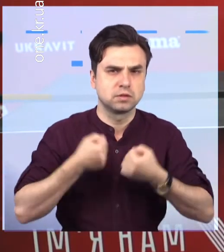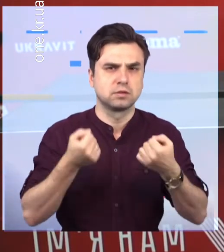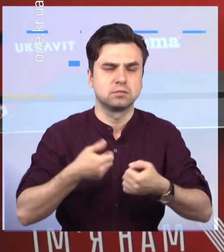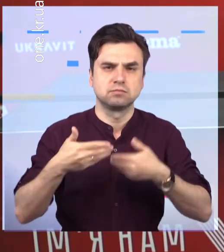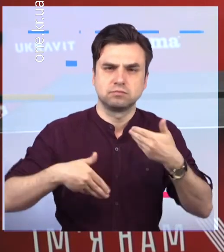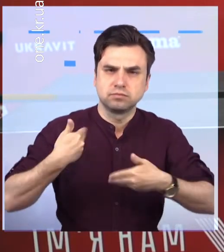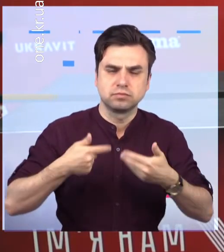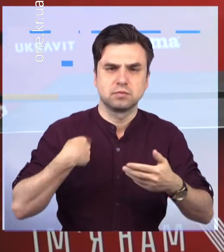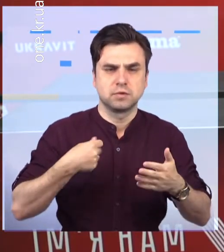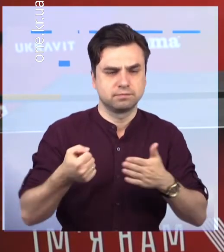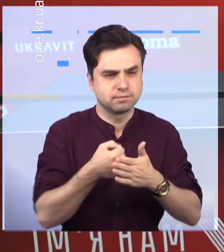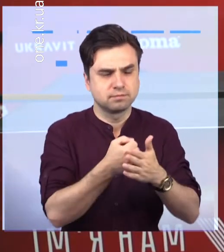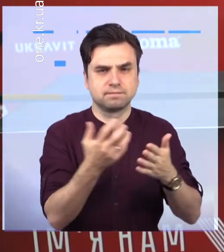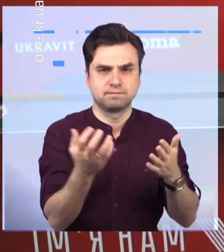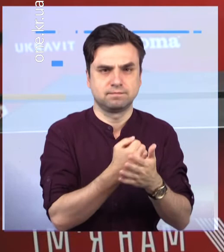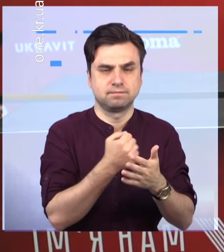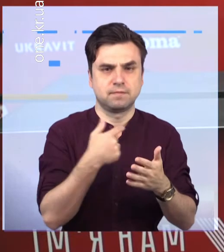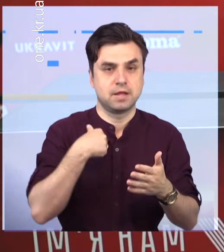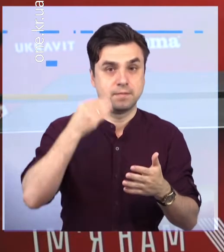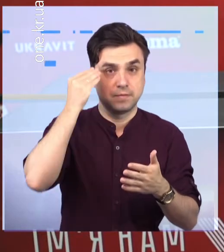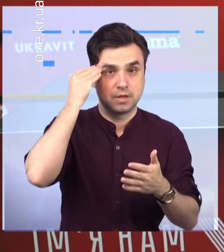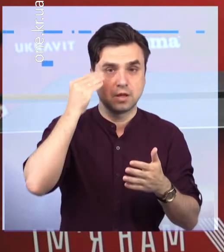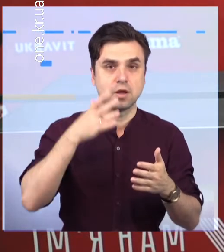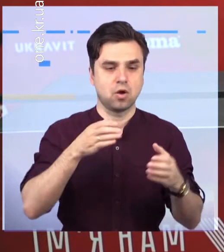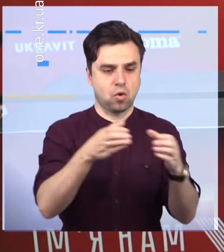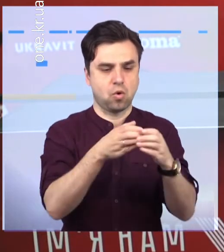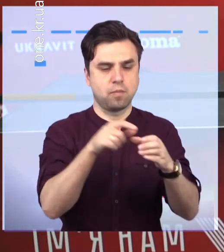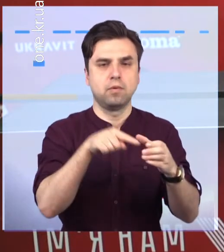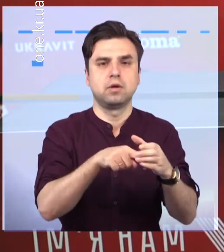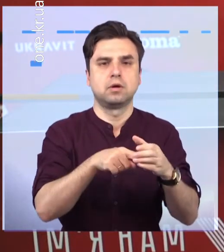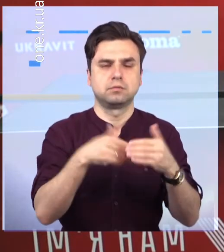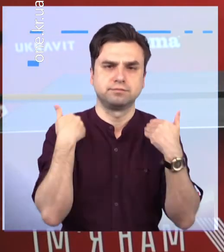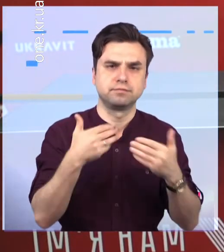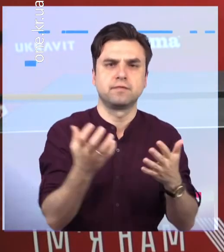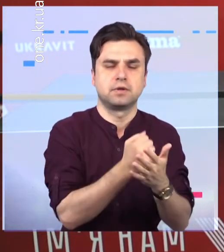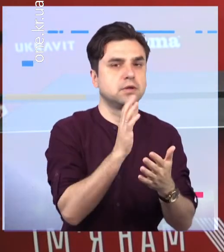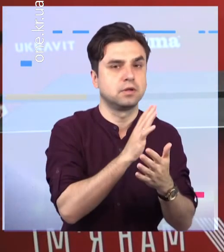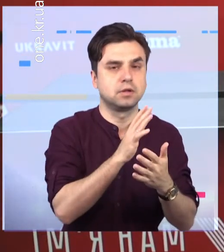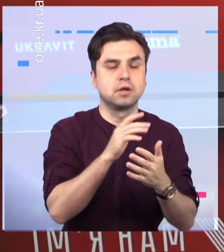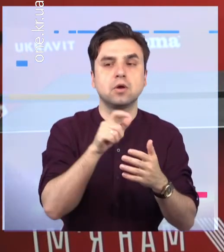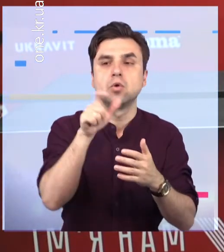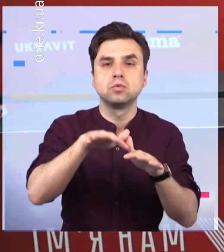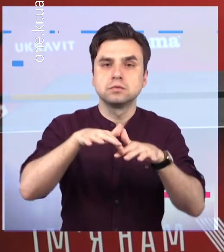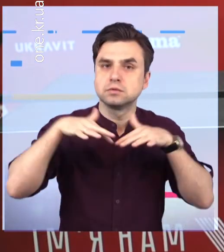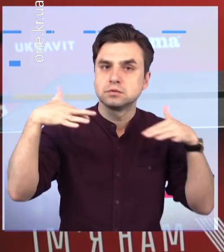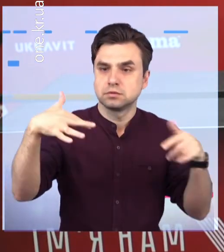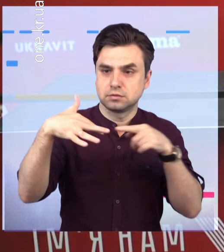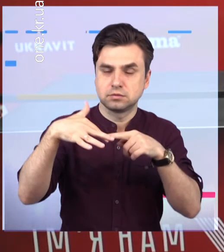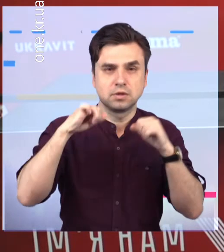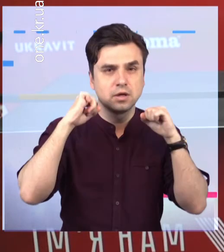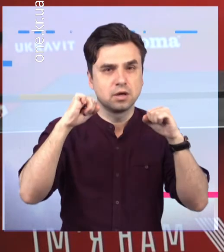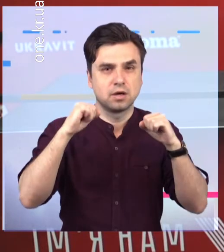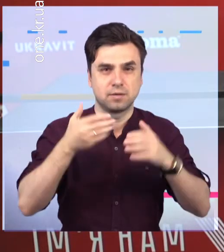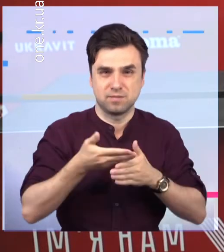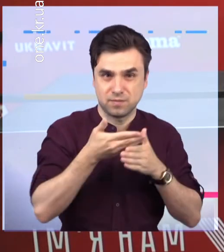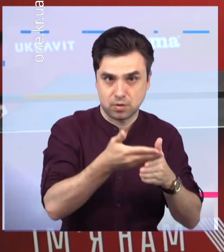вдохновляли на побіду. Я считаю, що благодаря їм, благодаря їхній підтримці ми добилися цього результату. І, звісно, місце